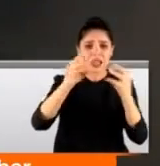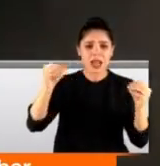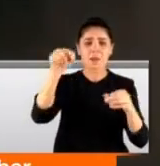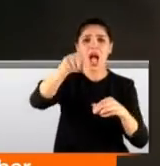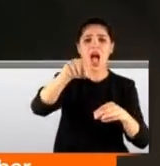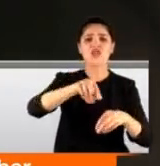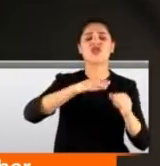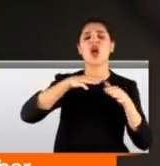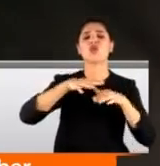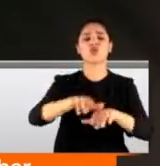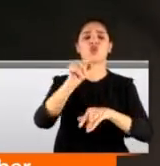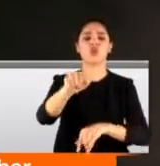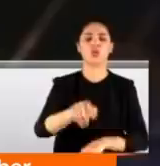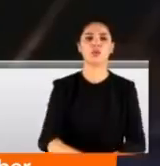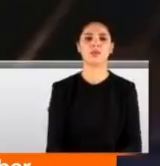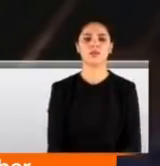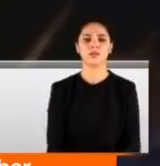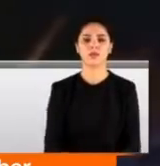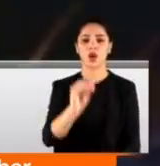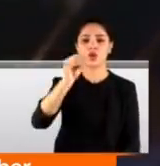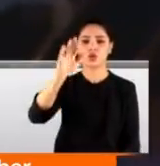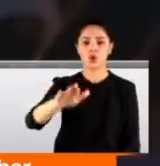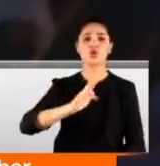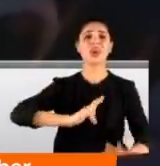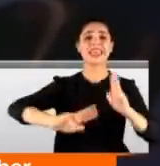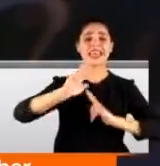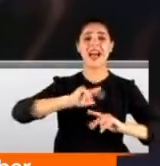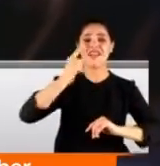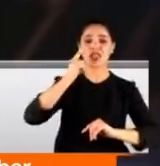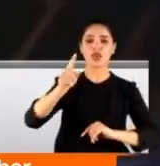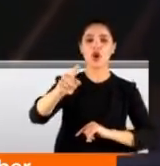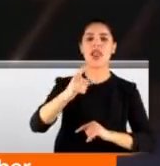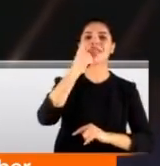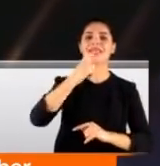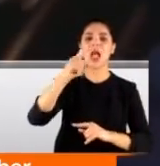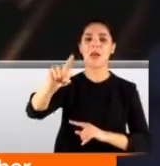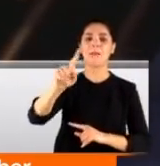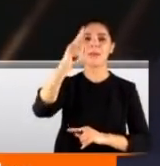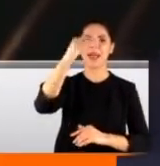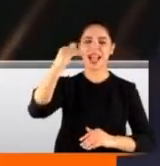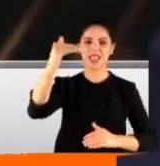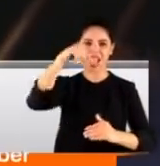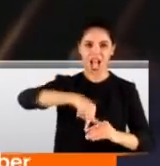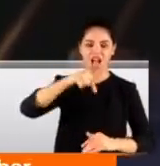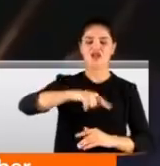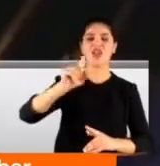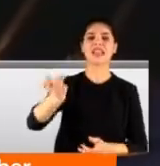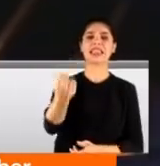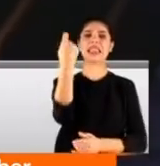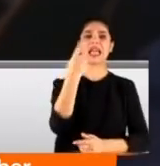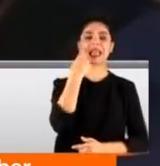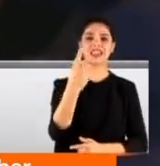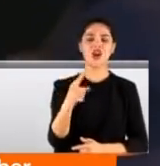aşağı yuvarlandı. Çocuğun kıyafeti büyük bir şans eseri bir kat aşağıdaki evin balkon korkuluğuna takıldı.